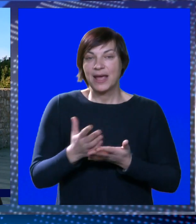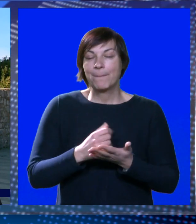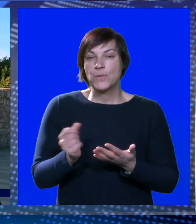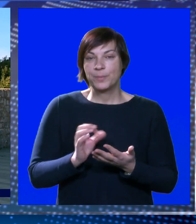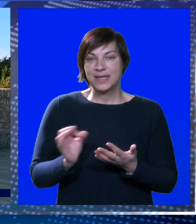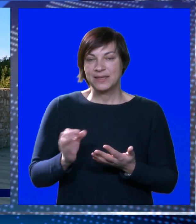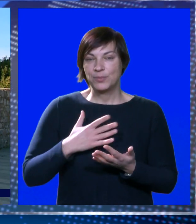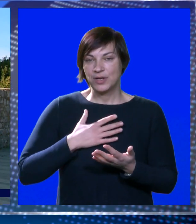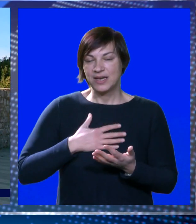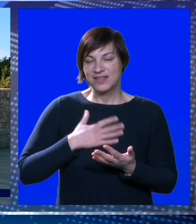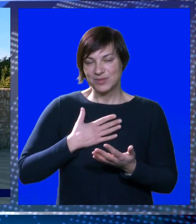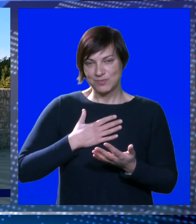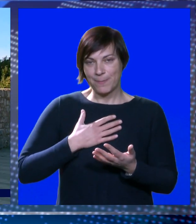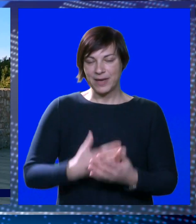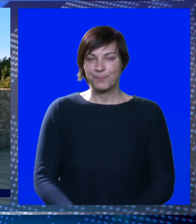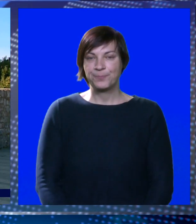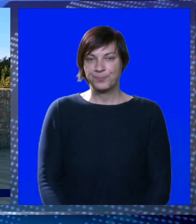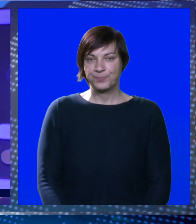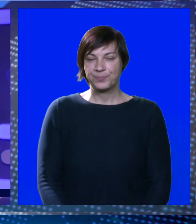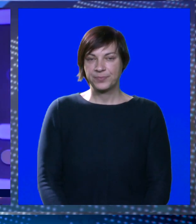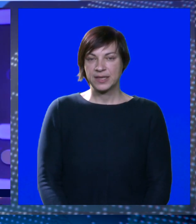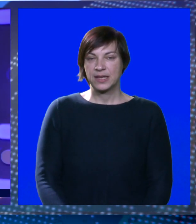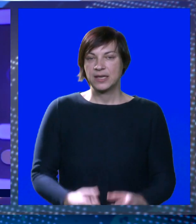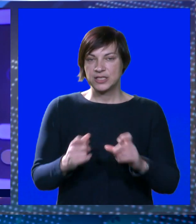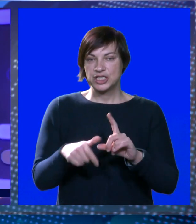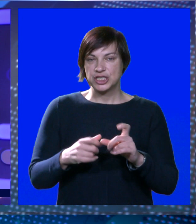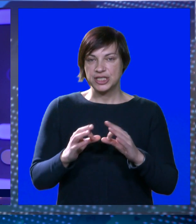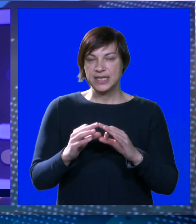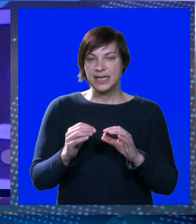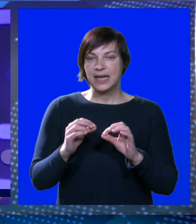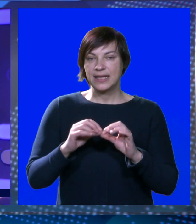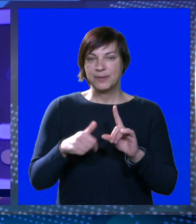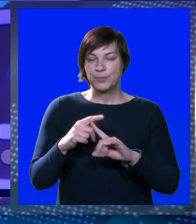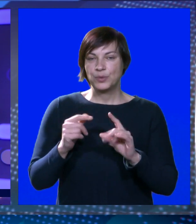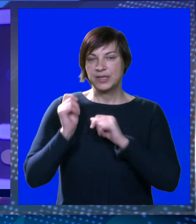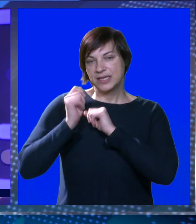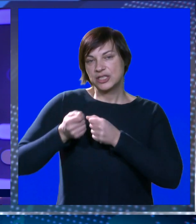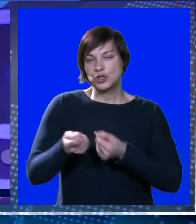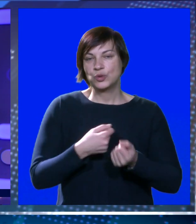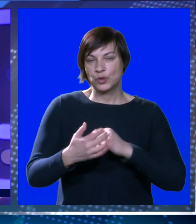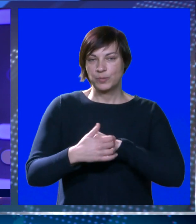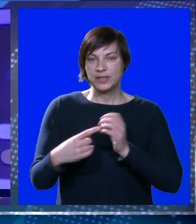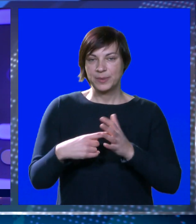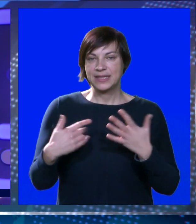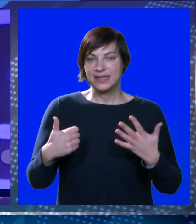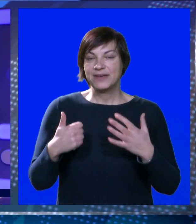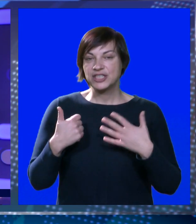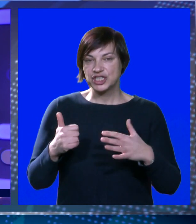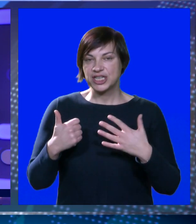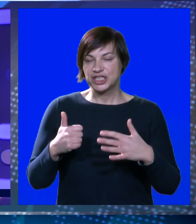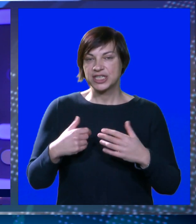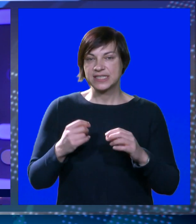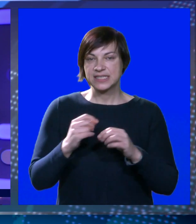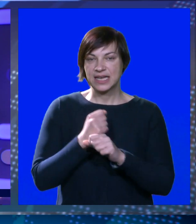pobjedi bolji, a nadam se ćemo to biti mi. Šejla Škaljić i Burna Butir iz džudokluba Dubrovnik 1-9-6-6